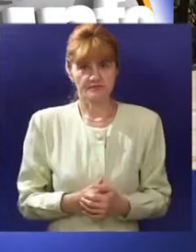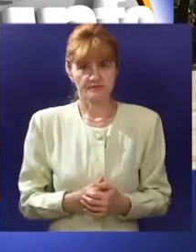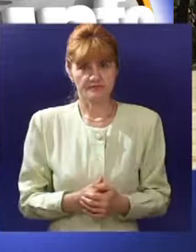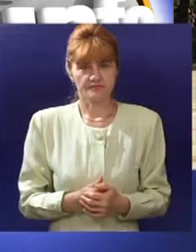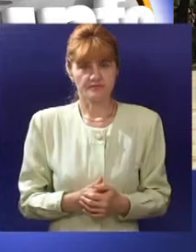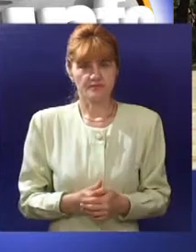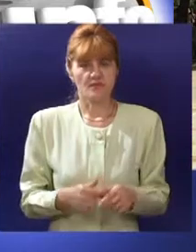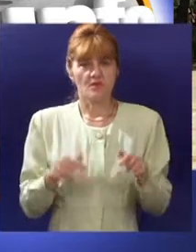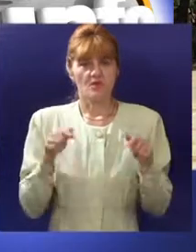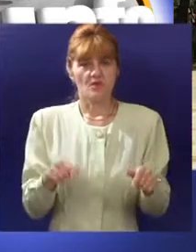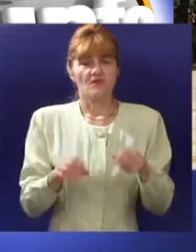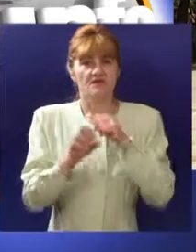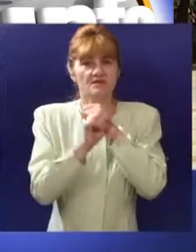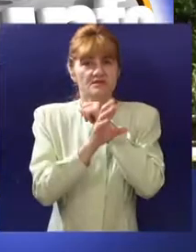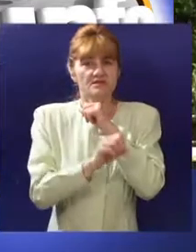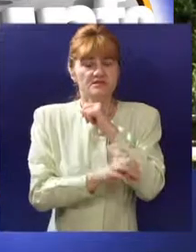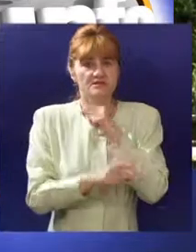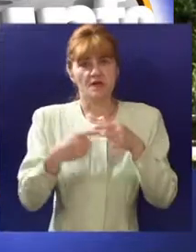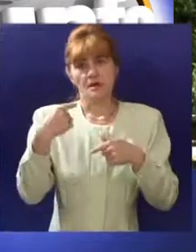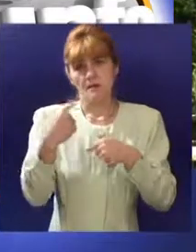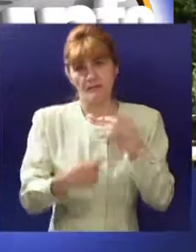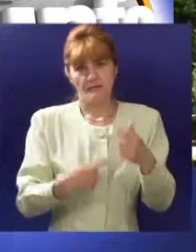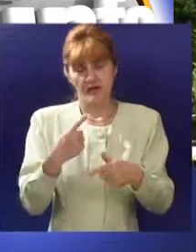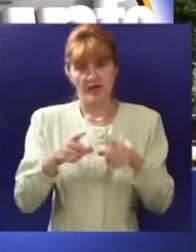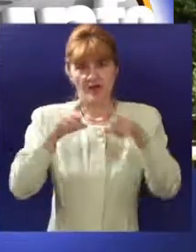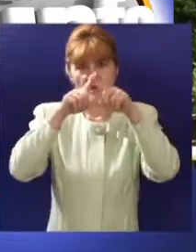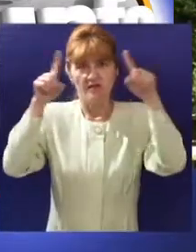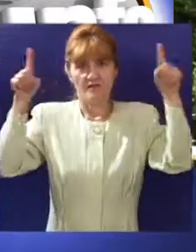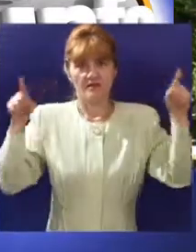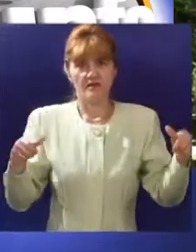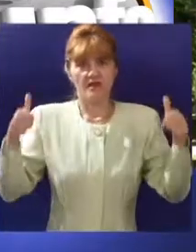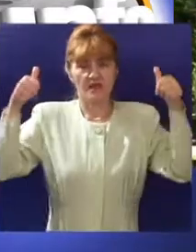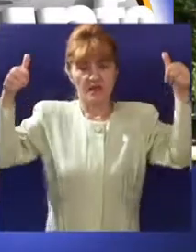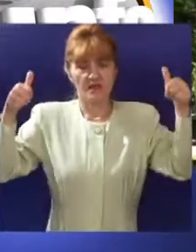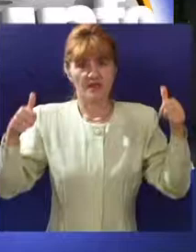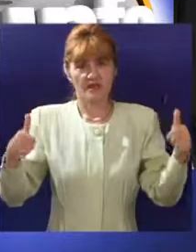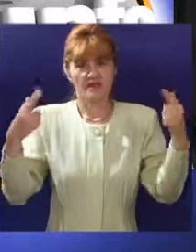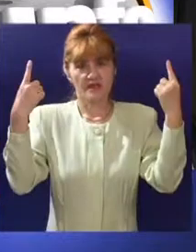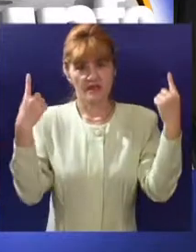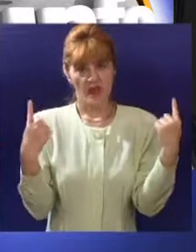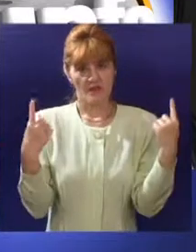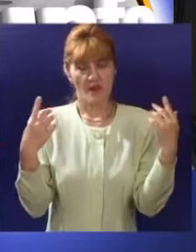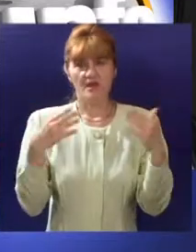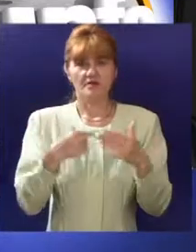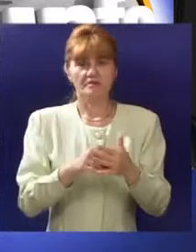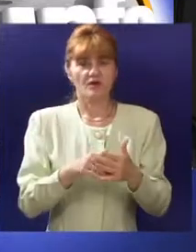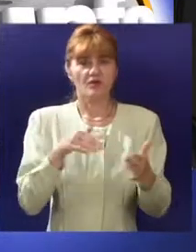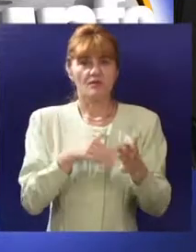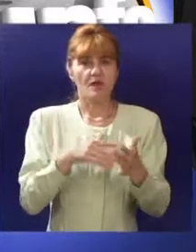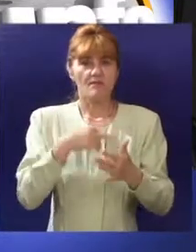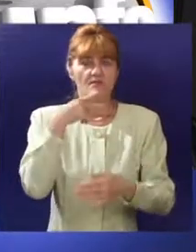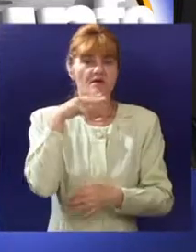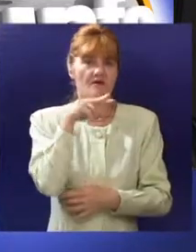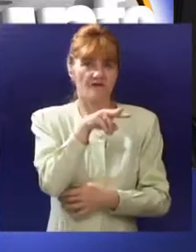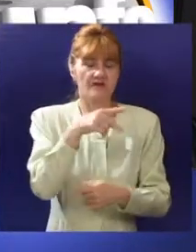Postojeća turistička signalizacija će se uskoro menjati Table na kojima su trenutno ispisana mesta koja u gradu kao i na Paliću